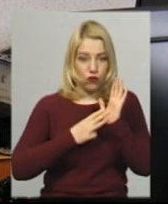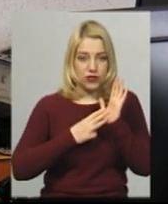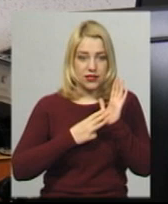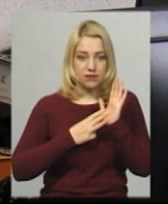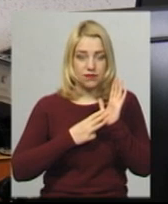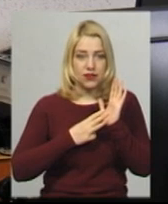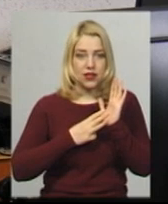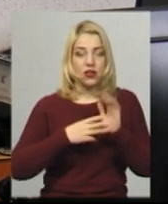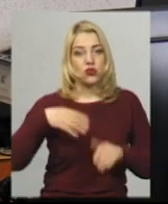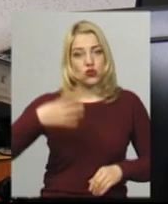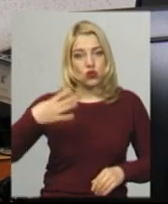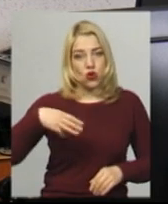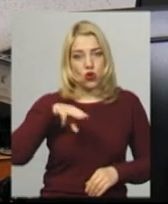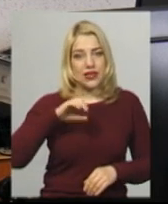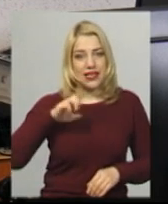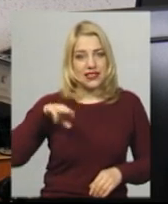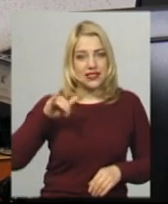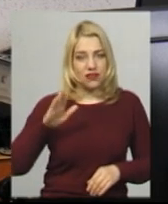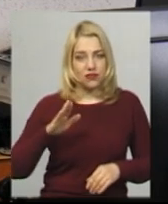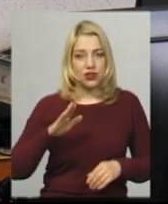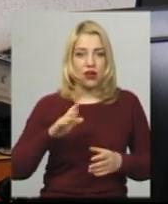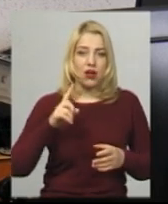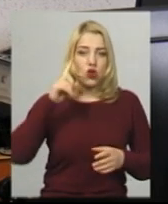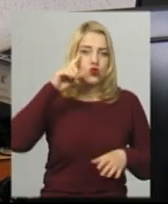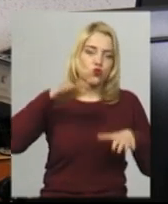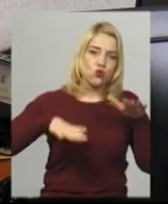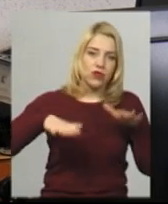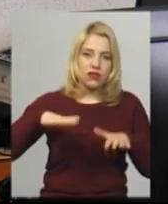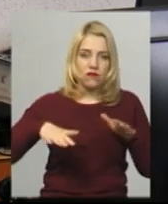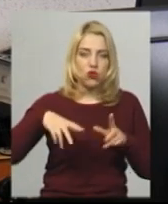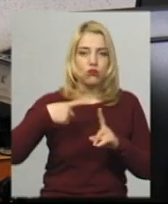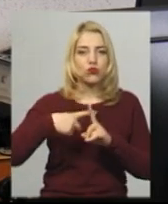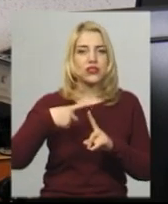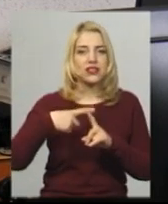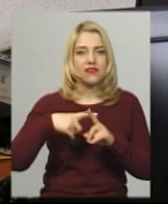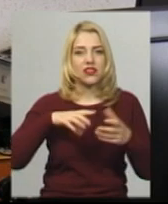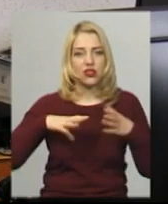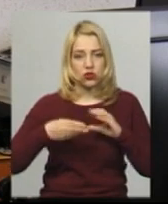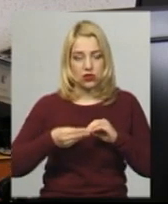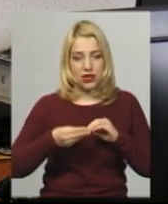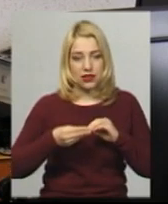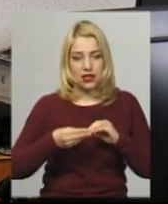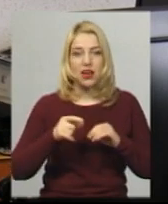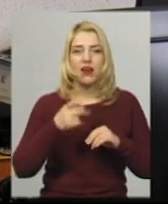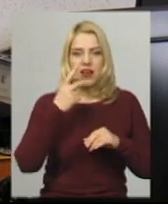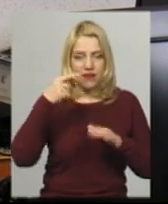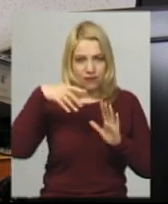40 тестів дали сумнівно-позитивний результат. Експрес-тести передбачають